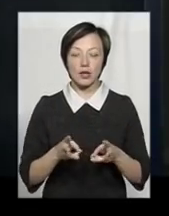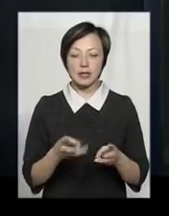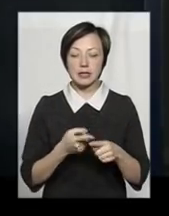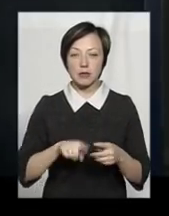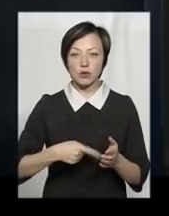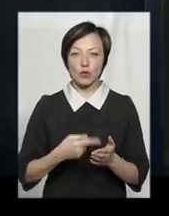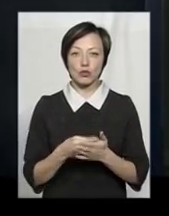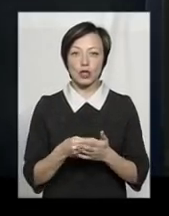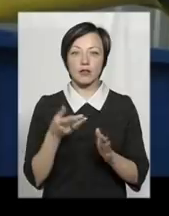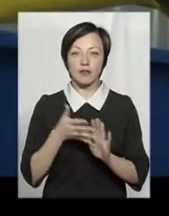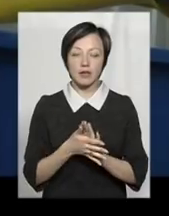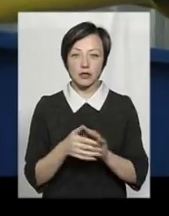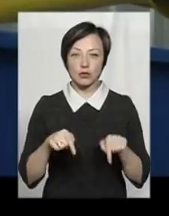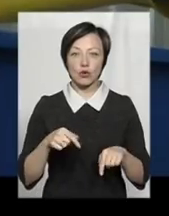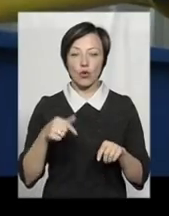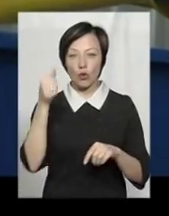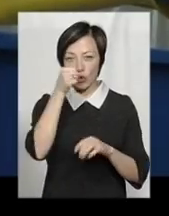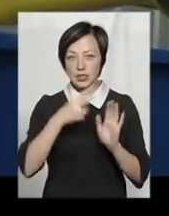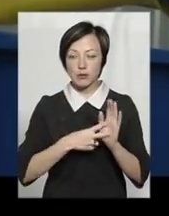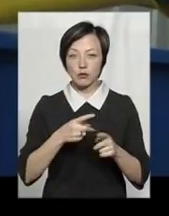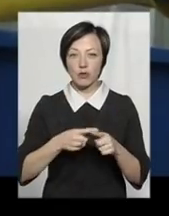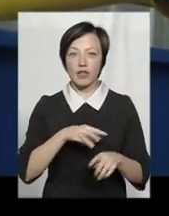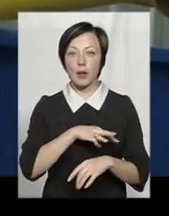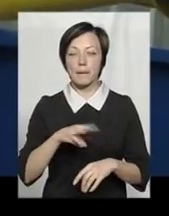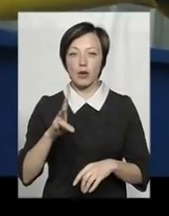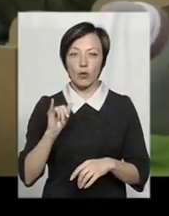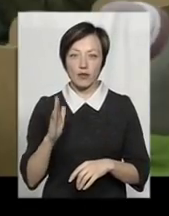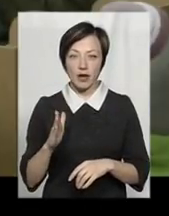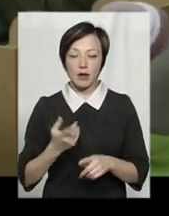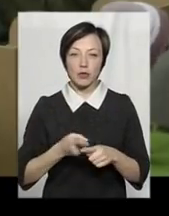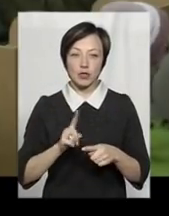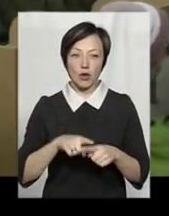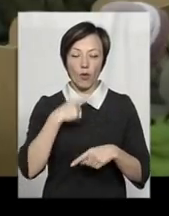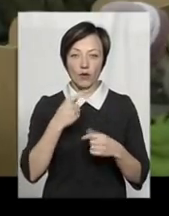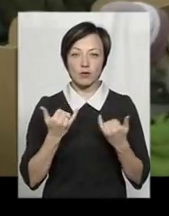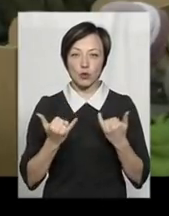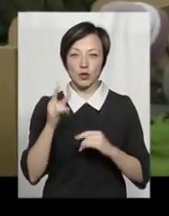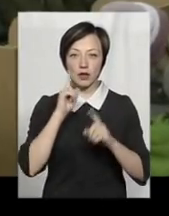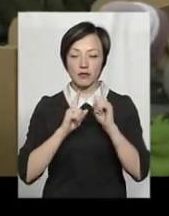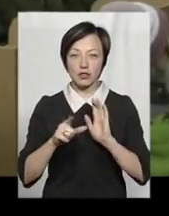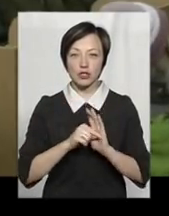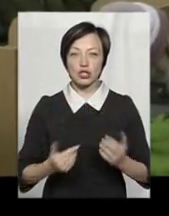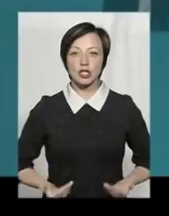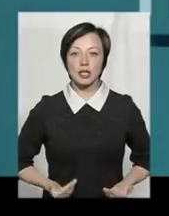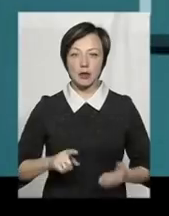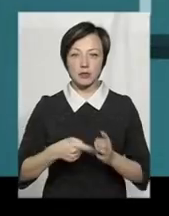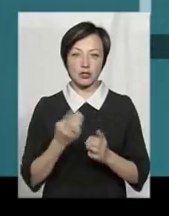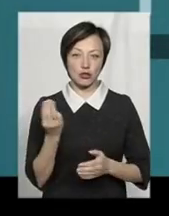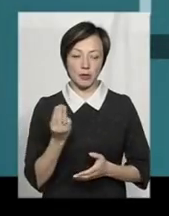це з міського бюджету витратили цього року 7,5 мільйонів, каже Михайло Полудюк. Про це він говорив сьогодні на ВІЧі з жителями Шепетівки.